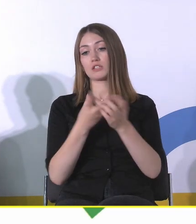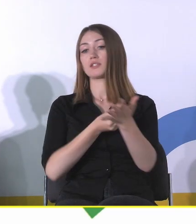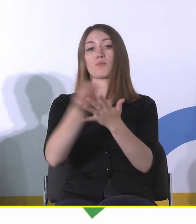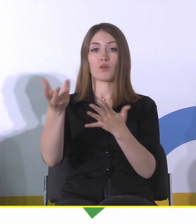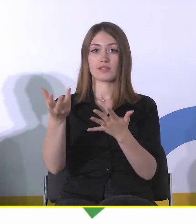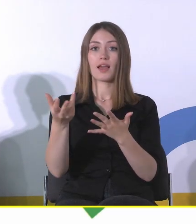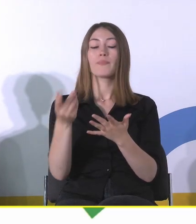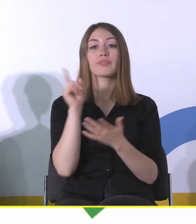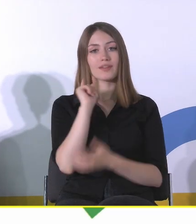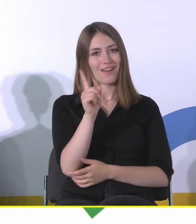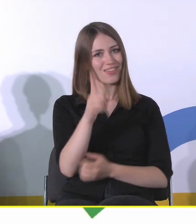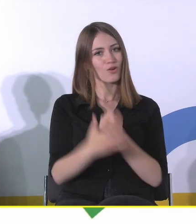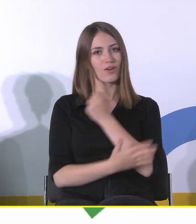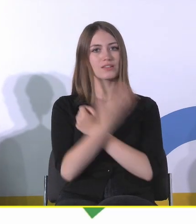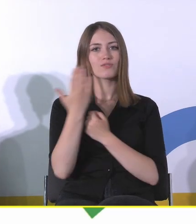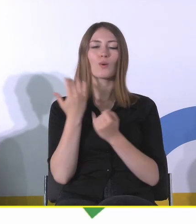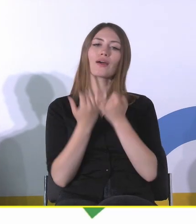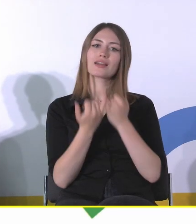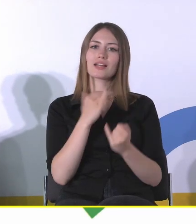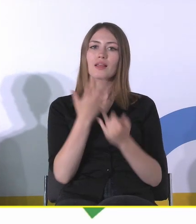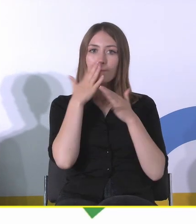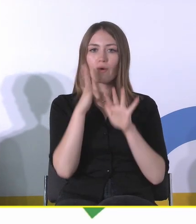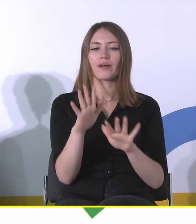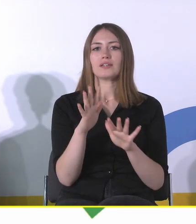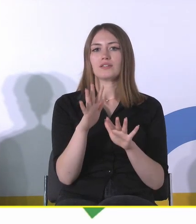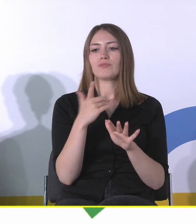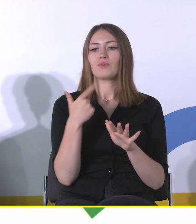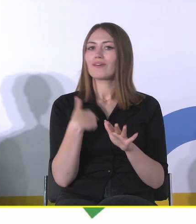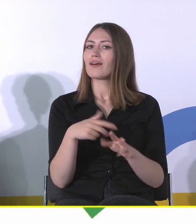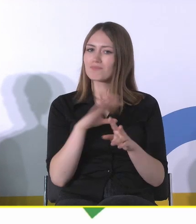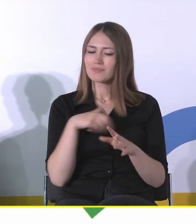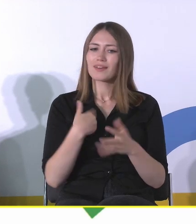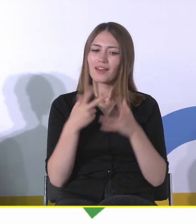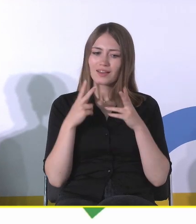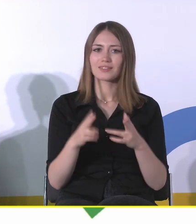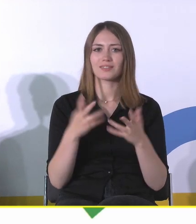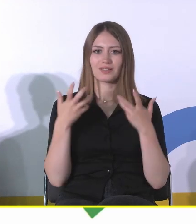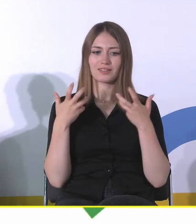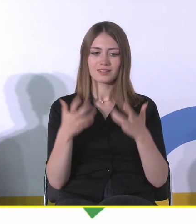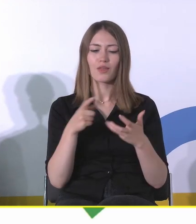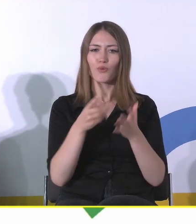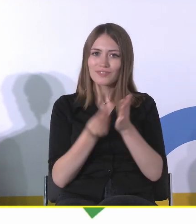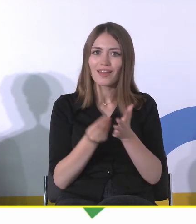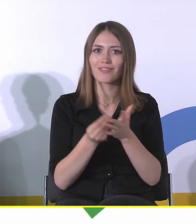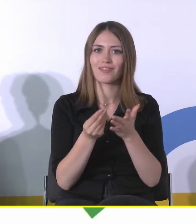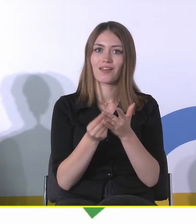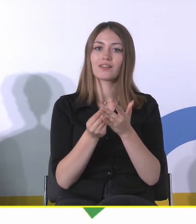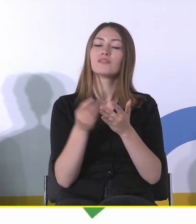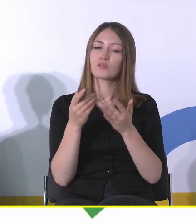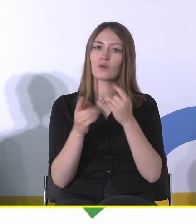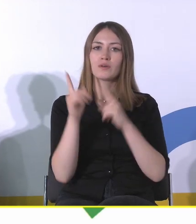Tymczasem okazywało się, że jeżeli pokazało się komuś, że nam na tym zależy, że to jest coś cennego, to zdarzało się też tak, że oni